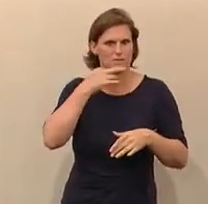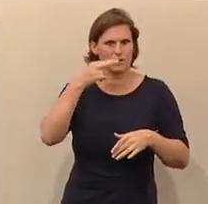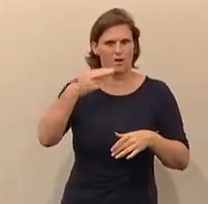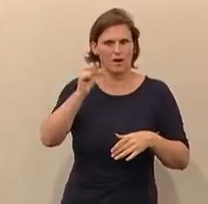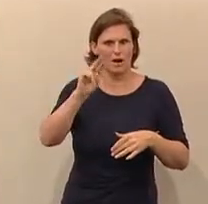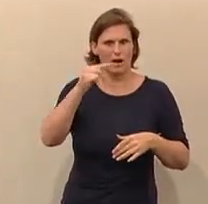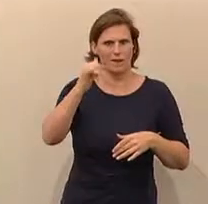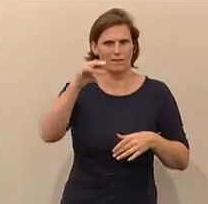ÖVP aus. Vielen Dank.